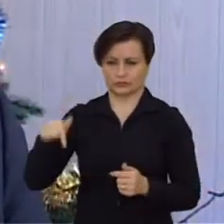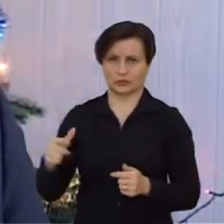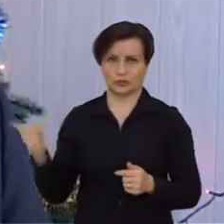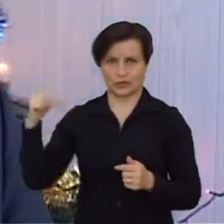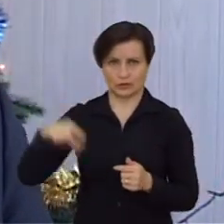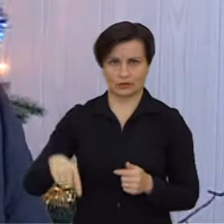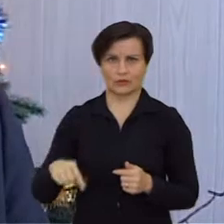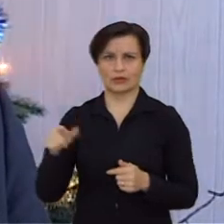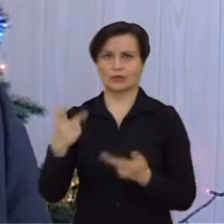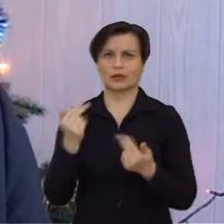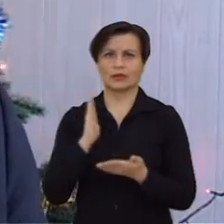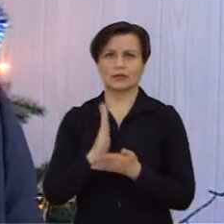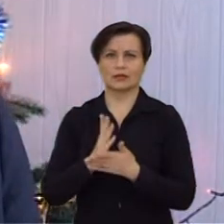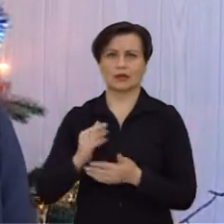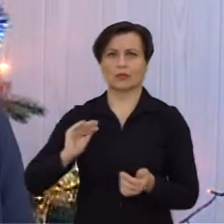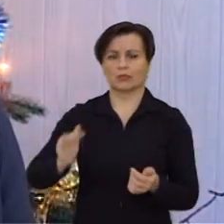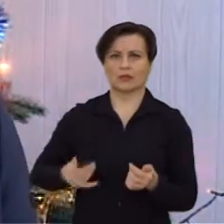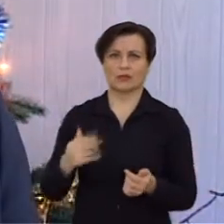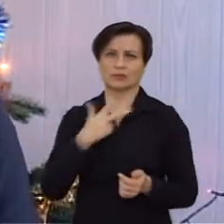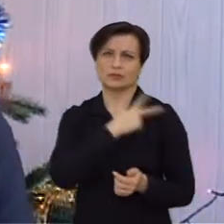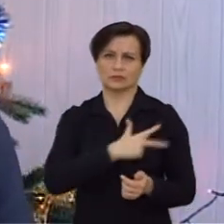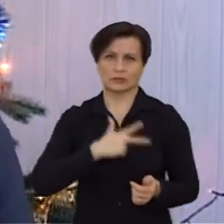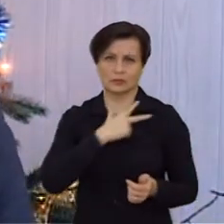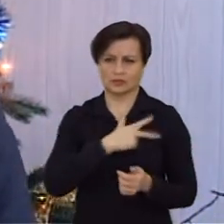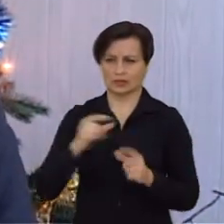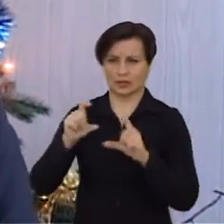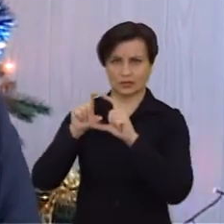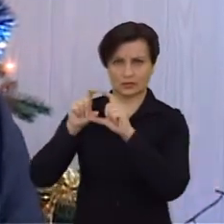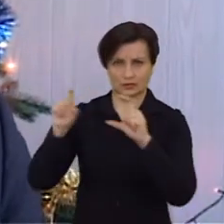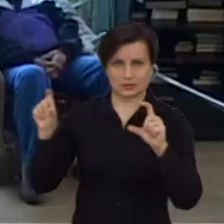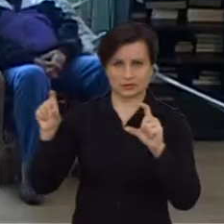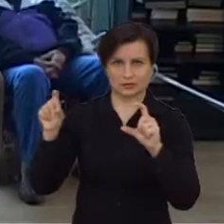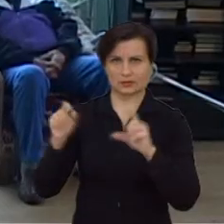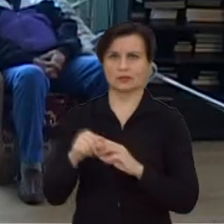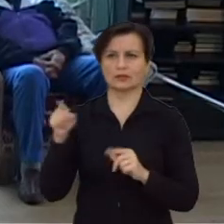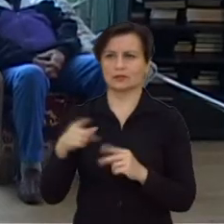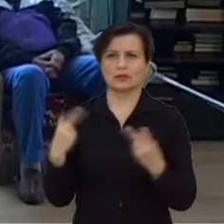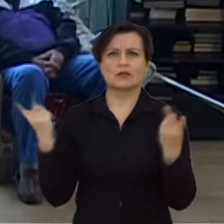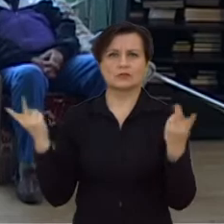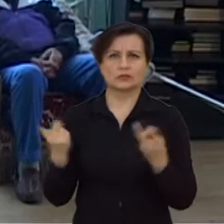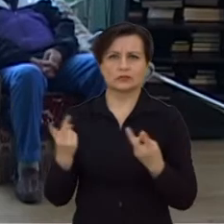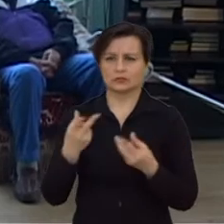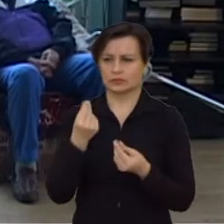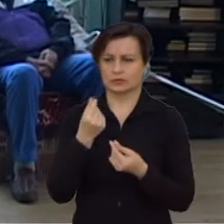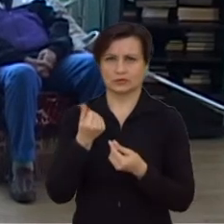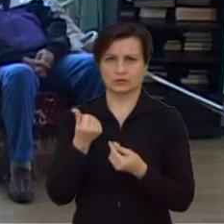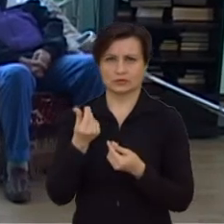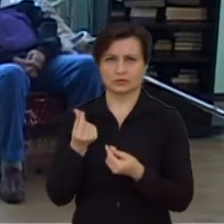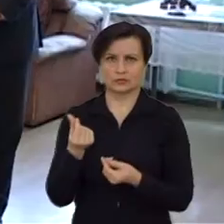smagu čia būtų už tai, kad tai vis dėlto tai yra privati socialinė, galima sakyti, įstaiga, kuri